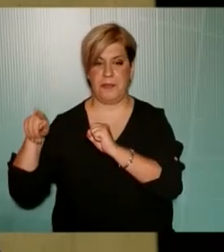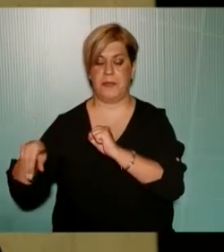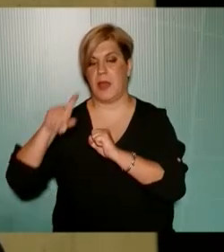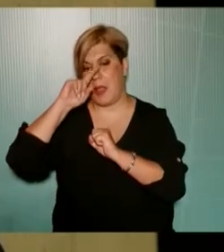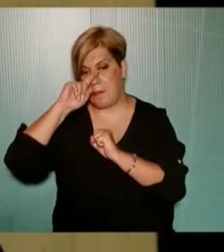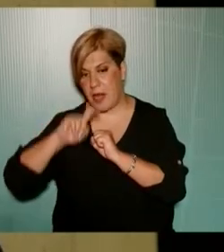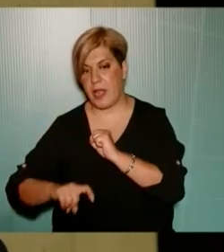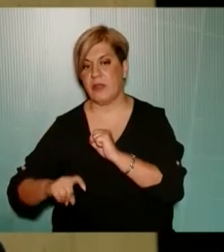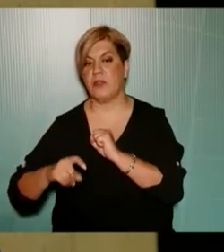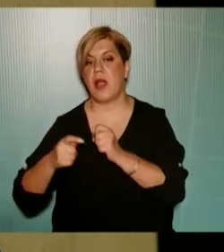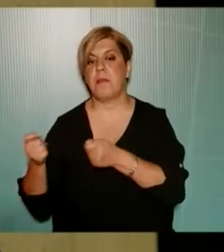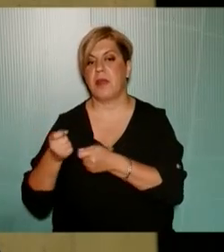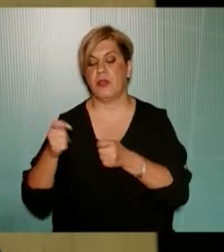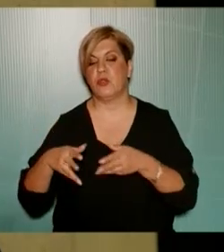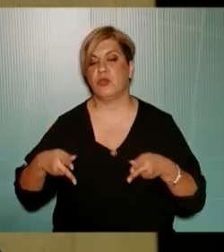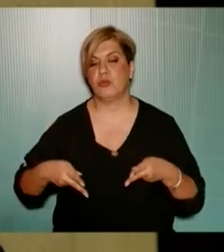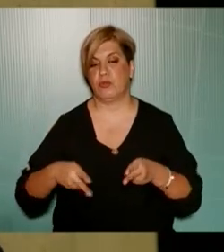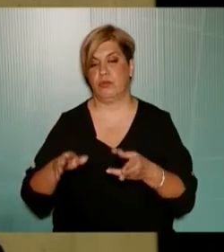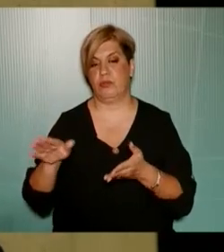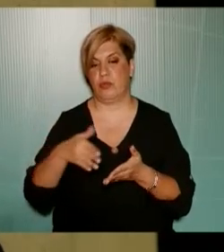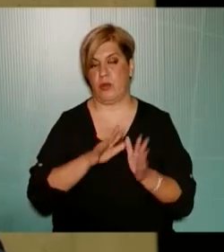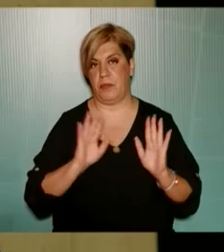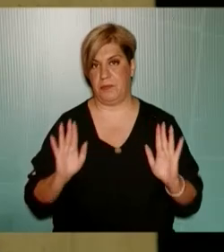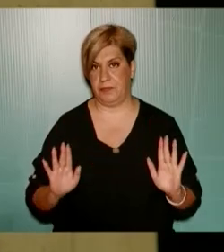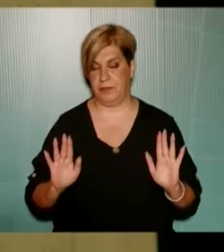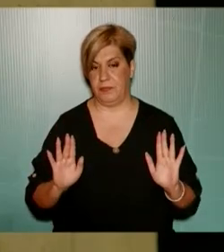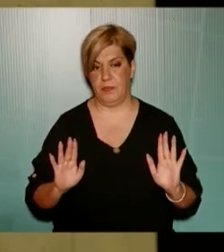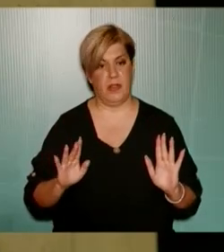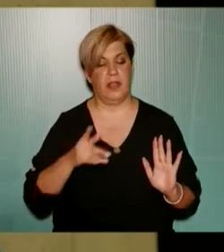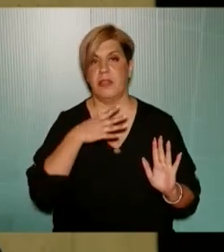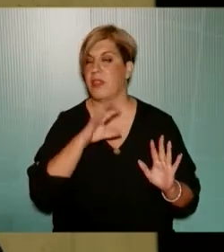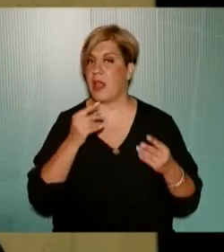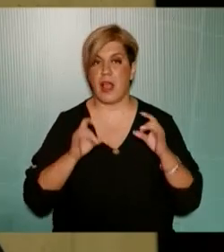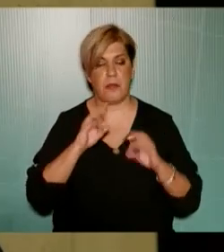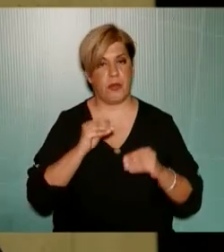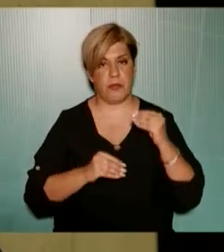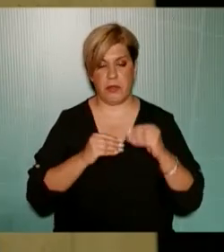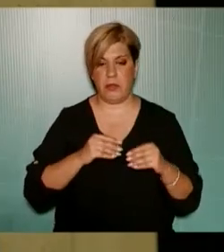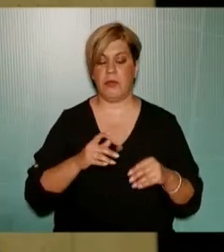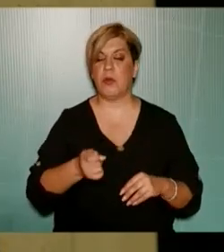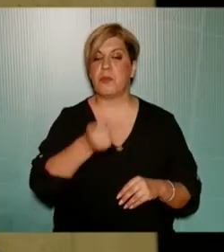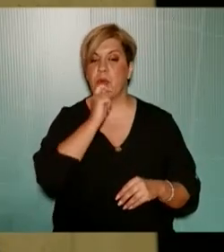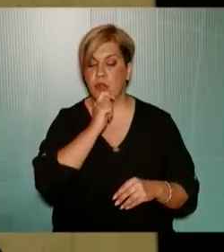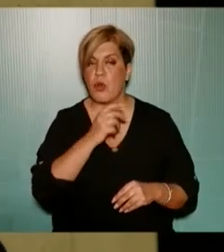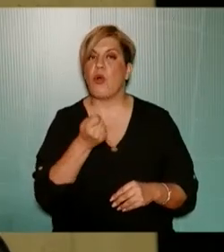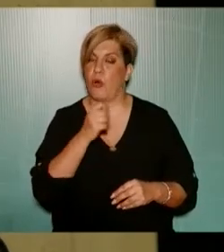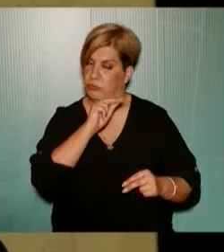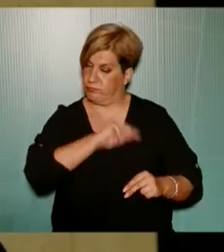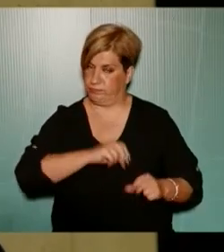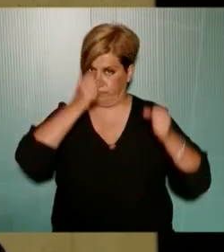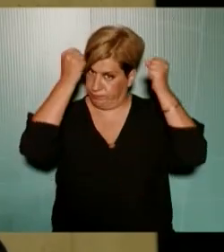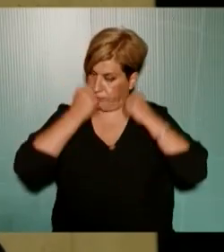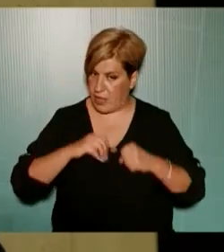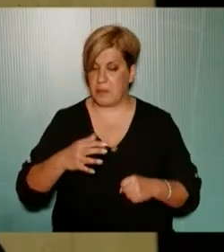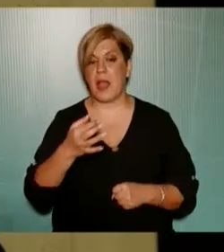απαραίτητοι προκειμένου να πλένονται και να σκουπίζονται οι δρόμοι δεν θα είχα κανένα πρόβλημα να πάρω το πολιτικό κόστος αν